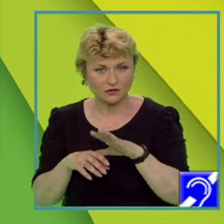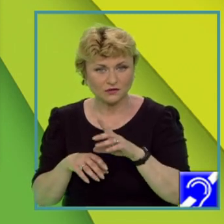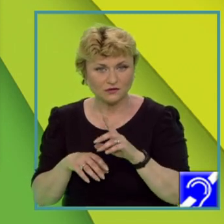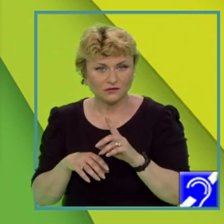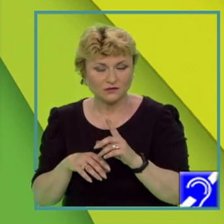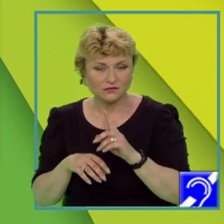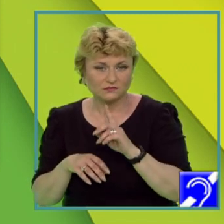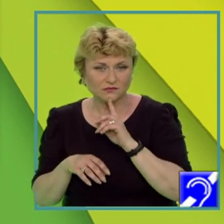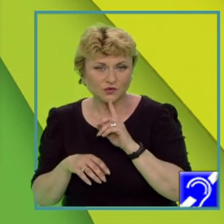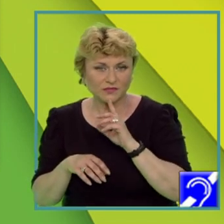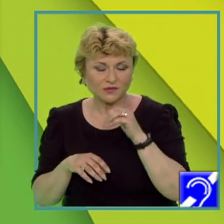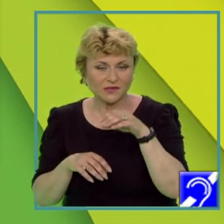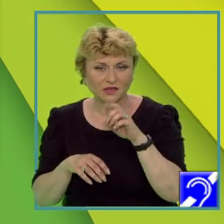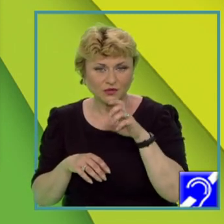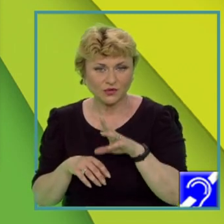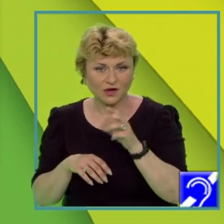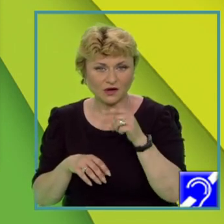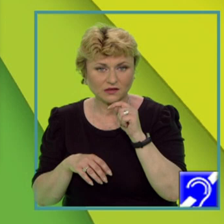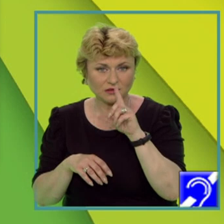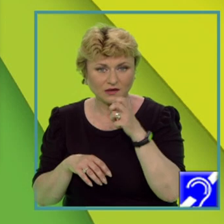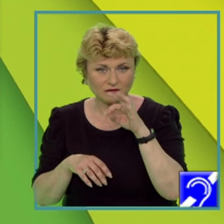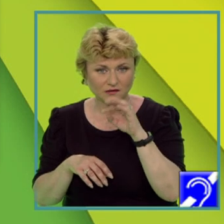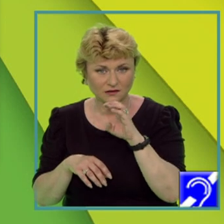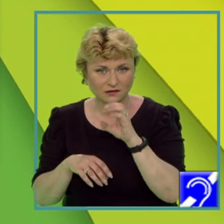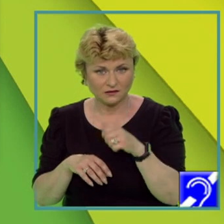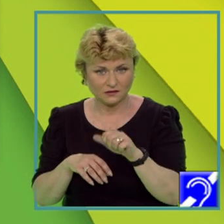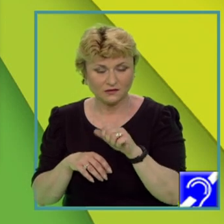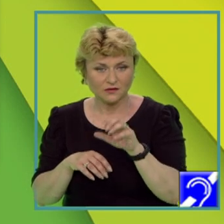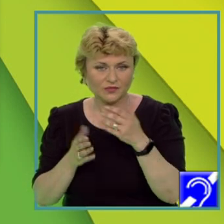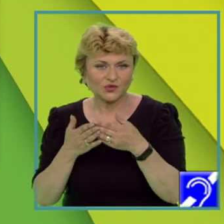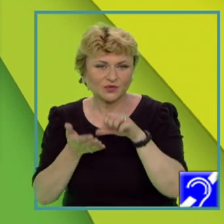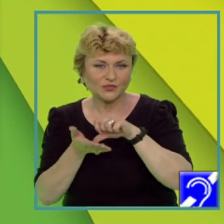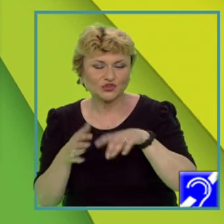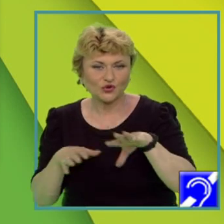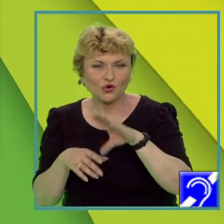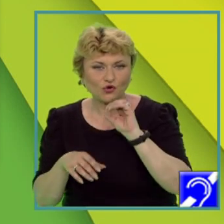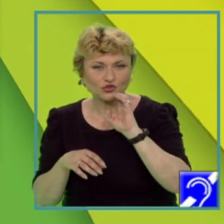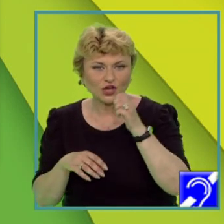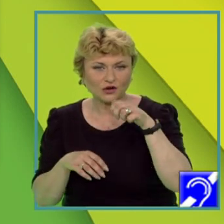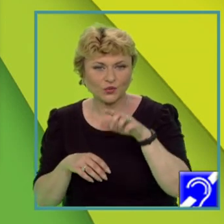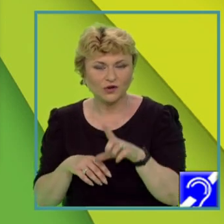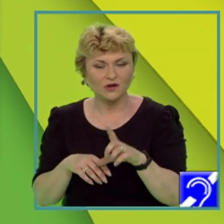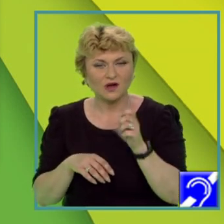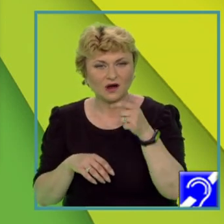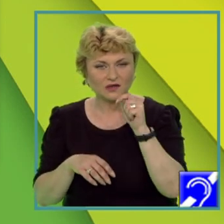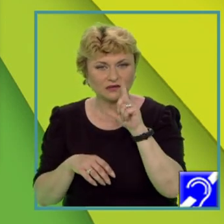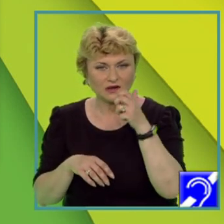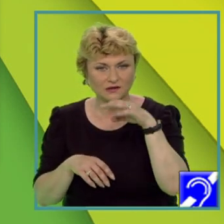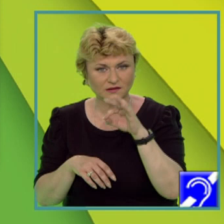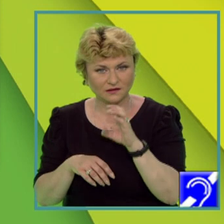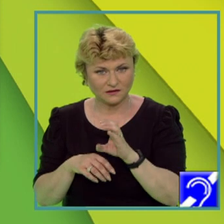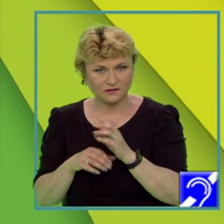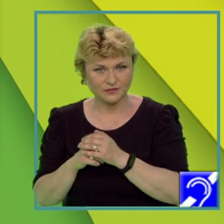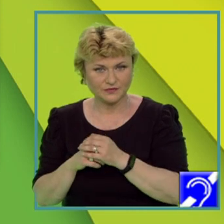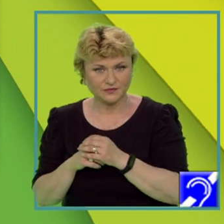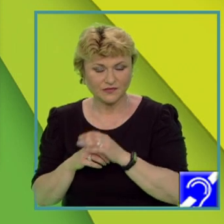Dorsala Mediu-Atlantică, deoarece se află în mijlocul Oceanului Atlantic. A doua cerință, prezentați un factor